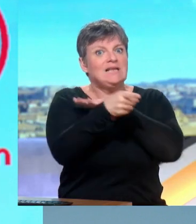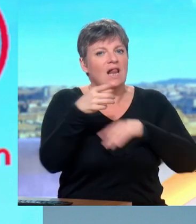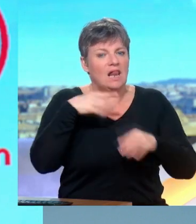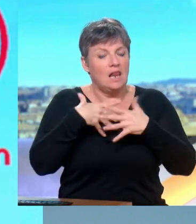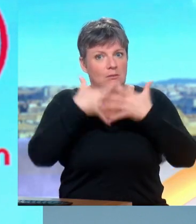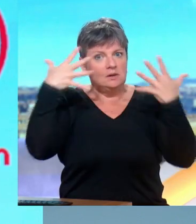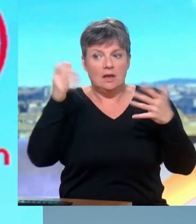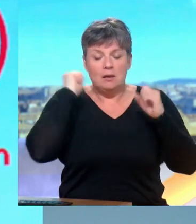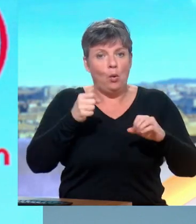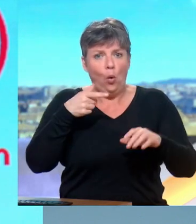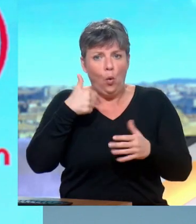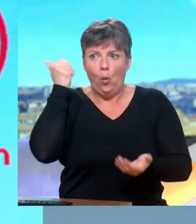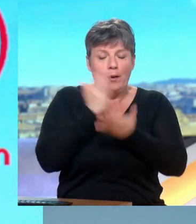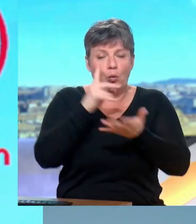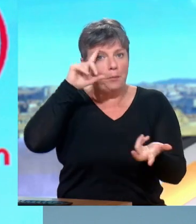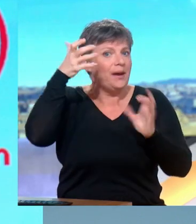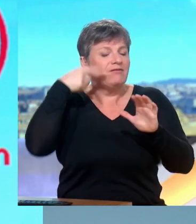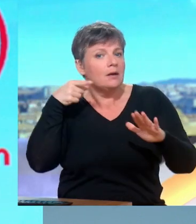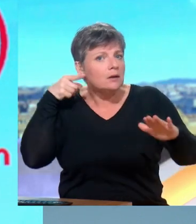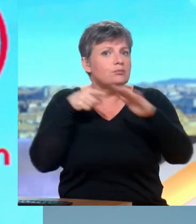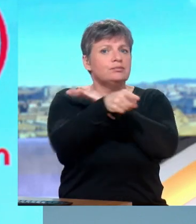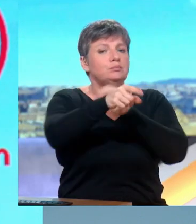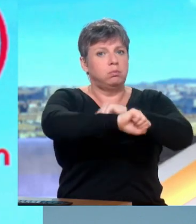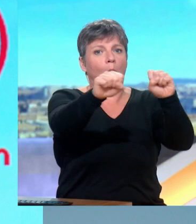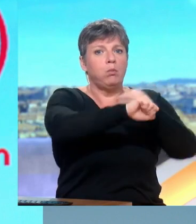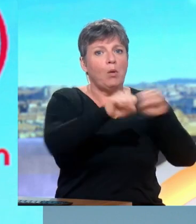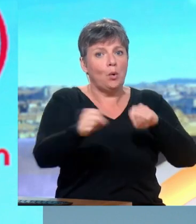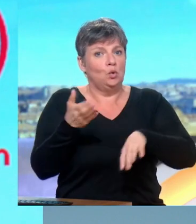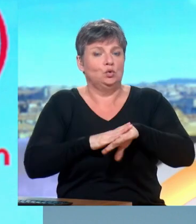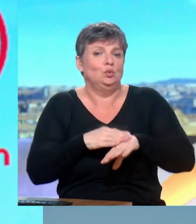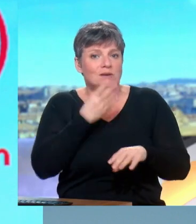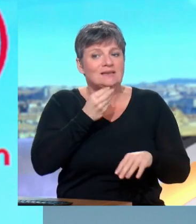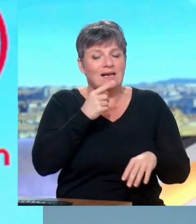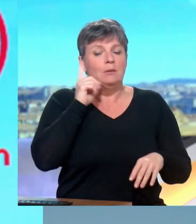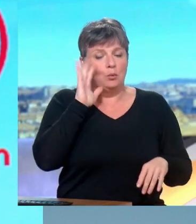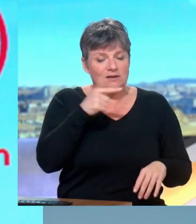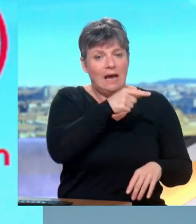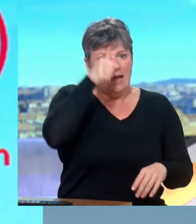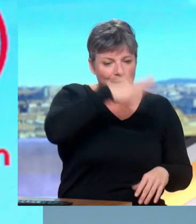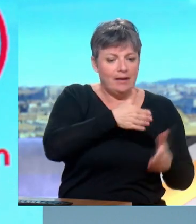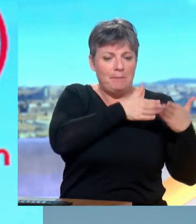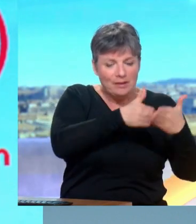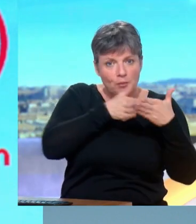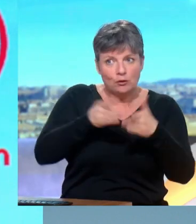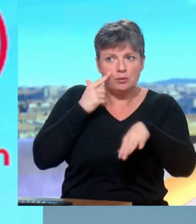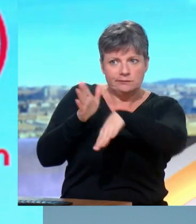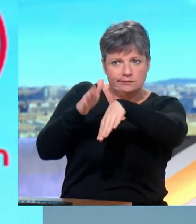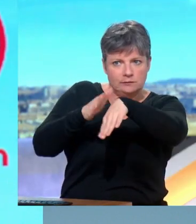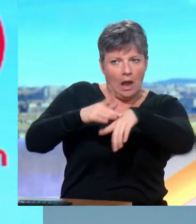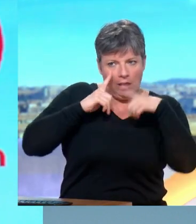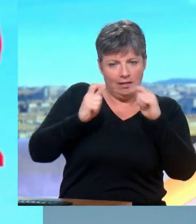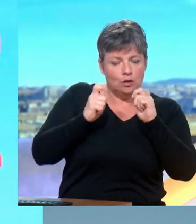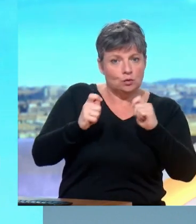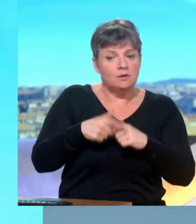dans l'heure qui vient. Et donc, il y a là un avertissement, ne vous amusez pas à cela, parce que nous sommes là. La